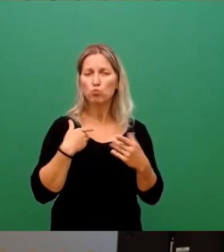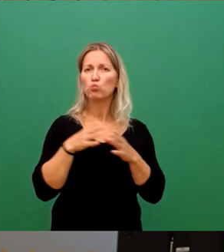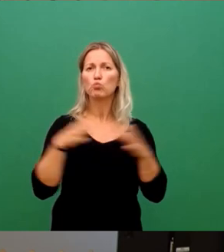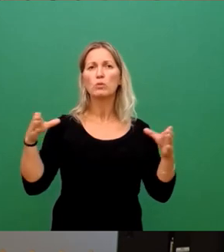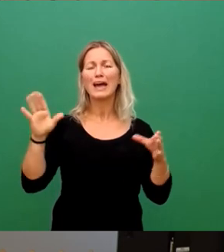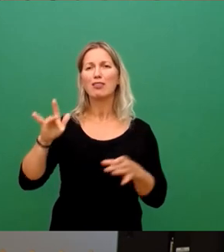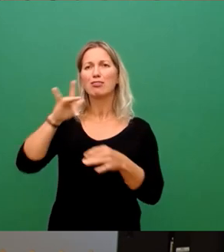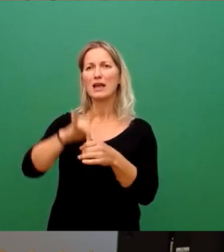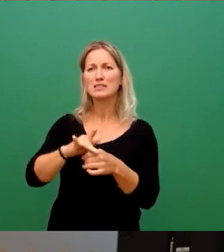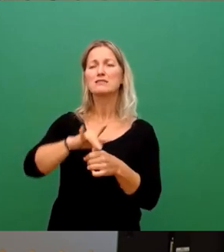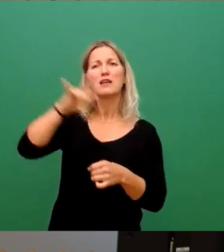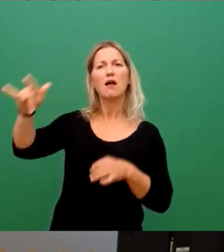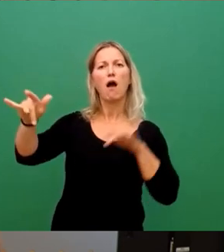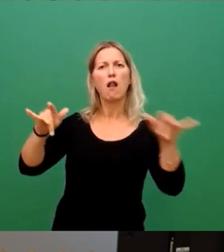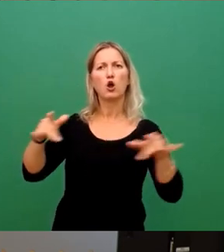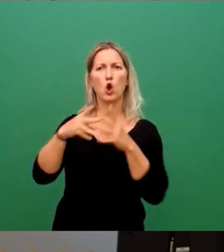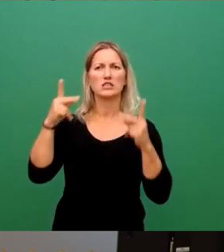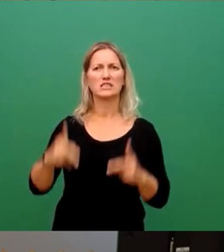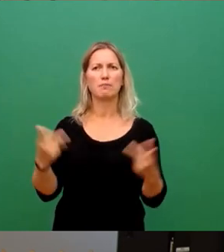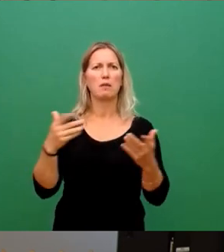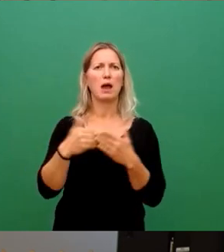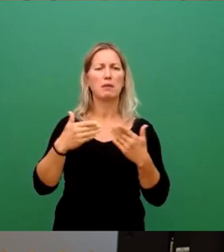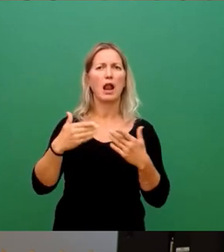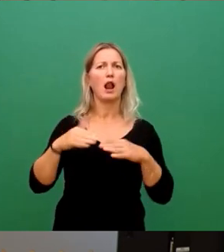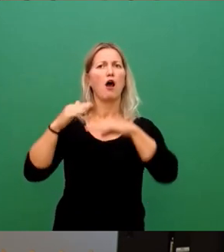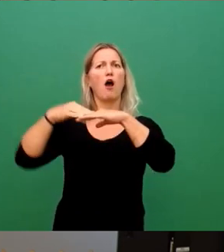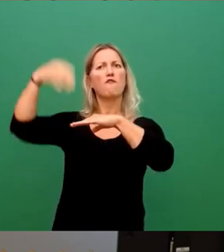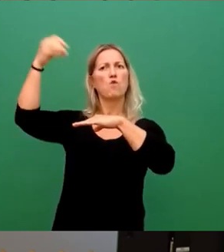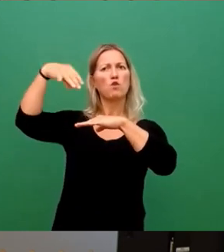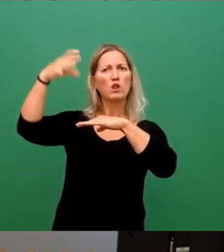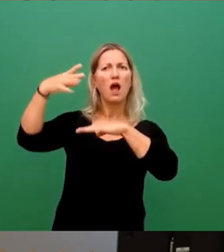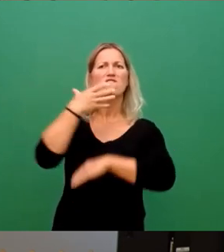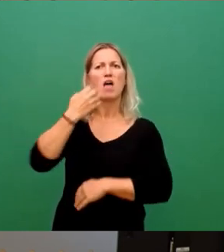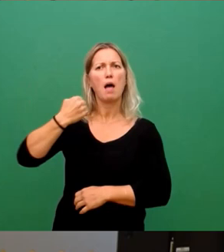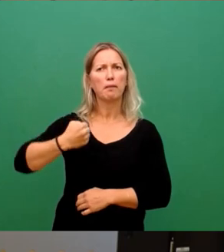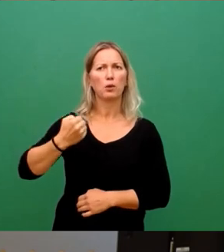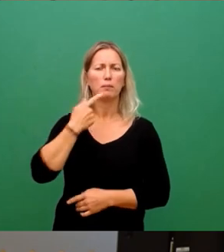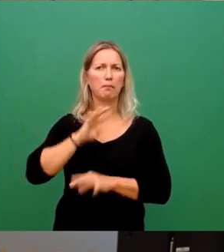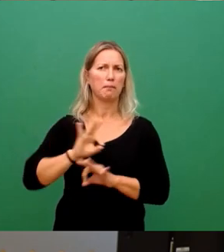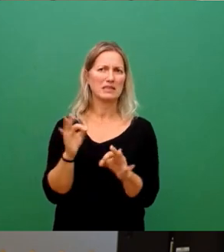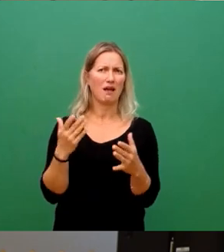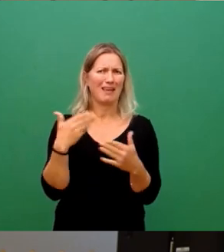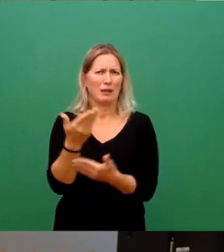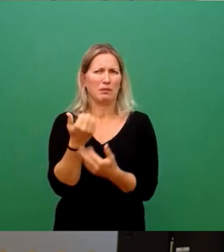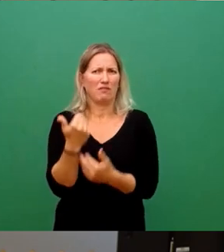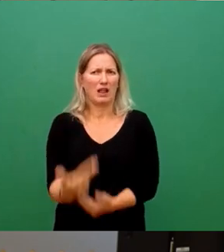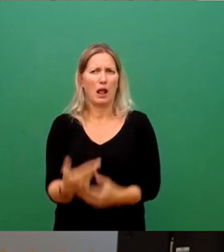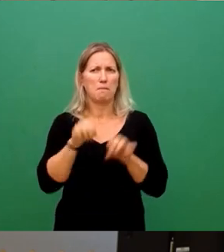Nahwärmekonzept macht, wenn man irgendwie Photovoltaik und Wärmepumpe macht, es gibt ja viele Möglichkeiten und